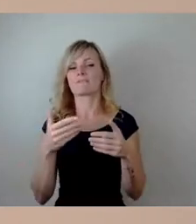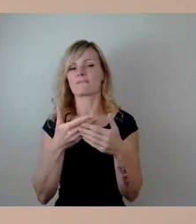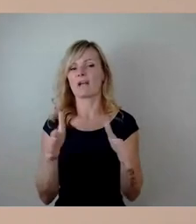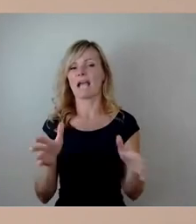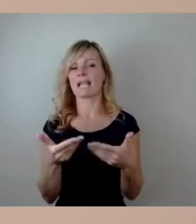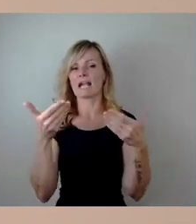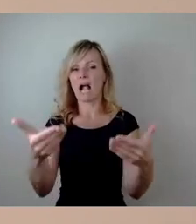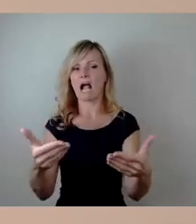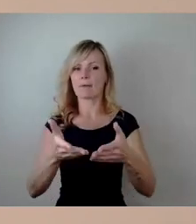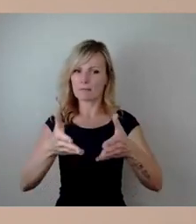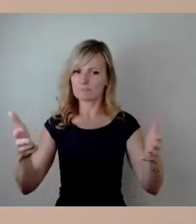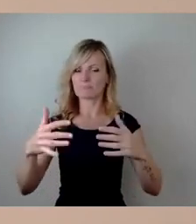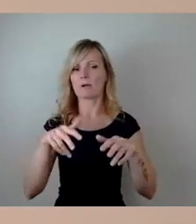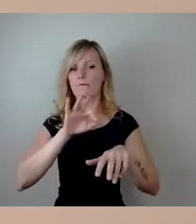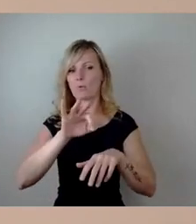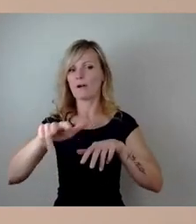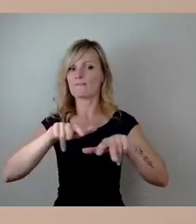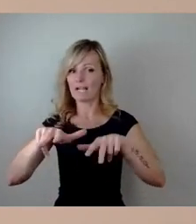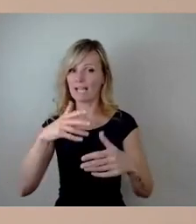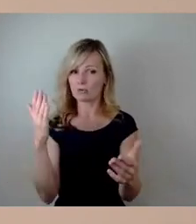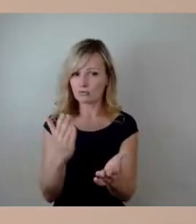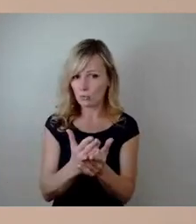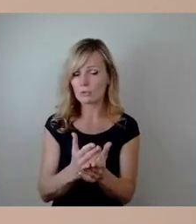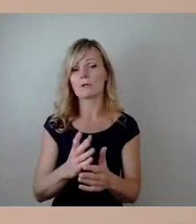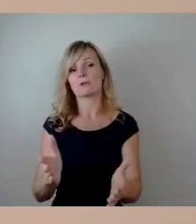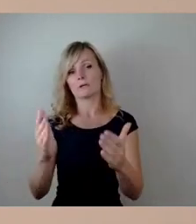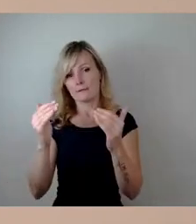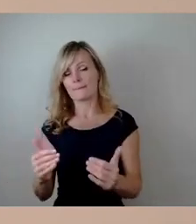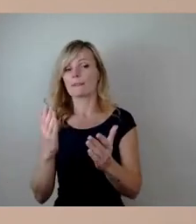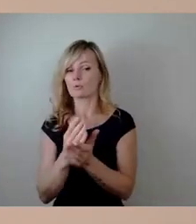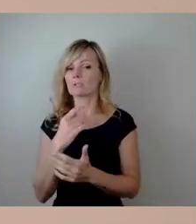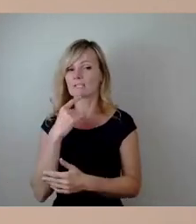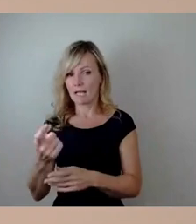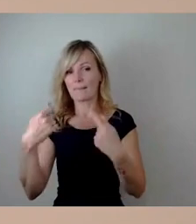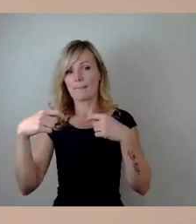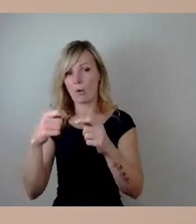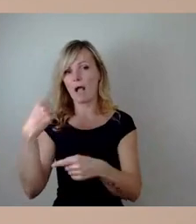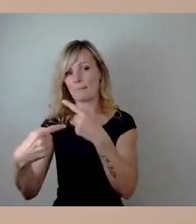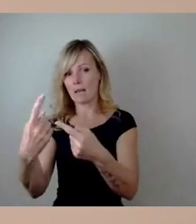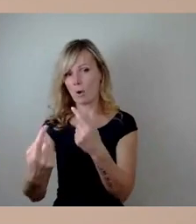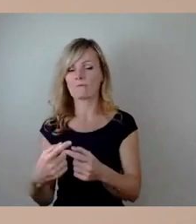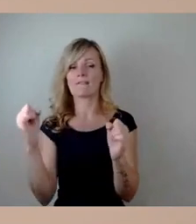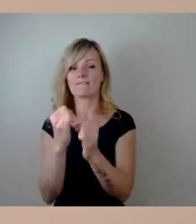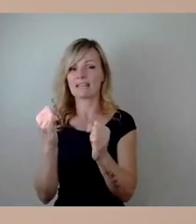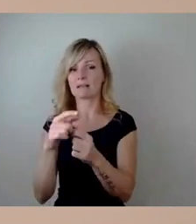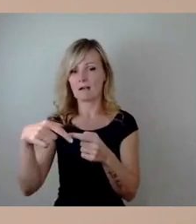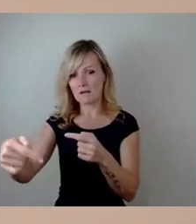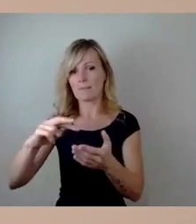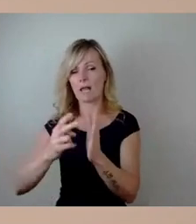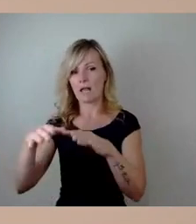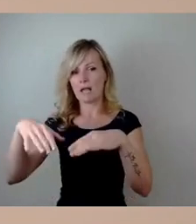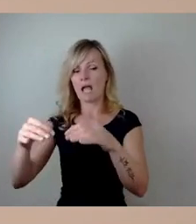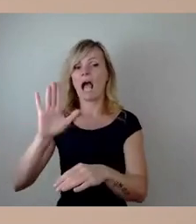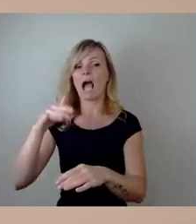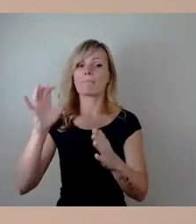Und ich hatte ja gesagt, dass wir vom Bauablauf, war ein Baubegehen im Winter geplant, um eben die Abbrucharbeiten